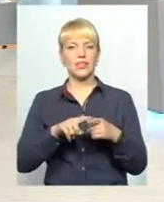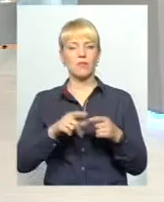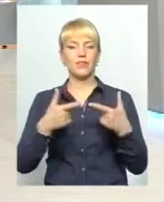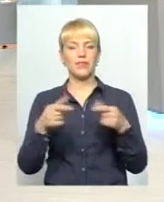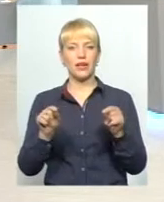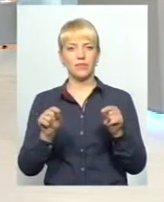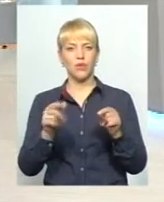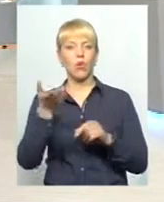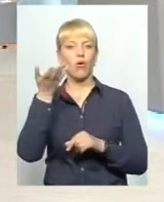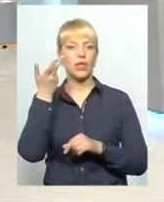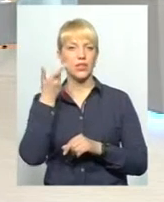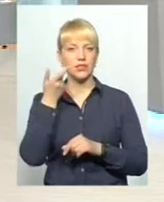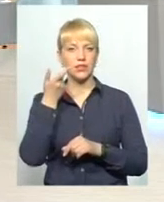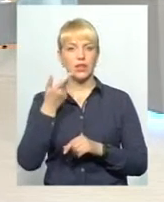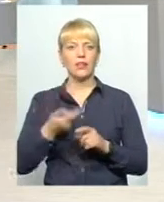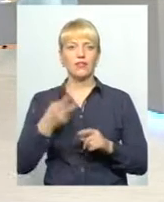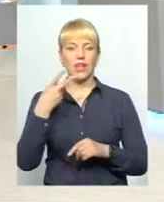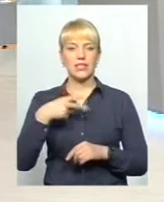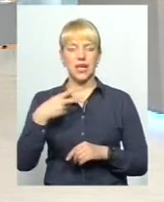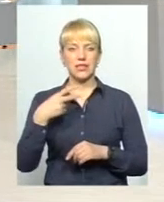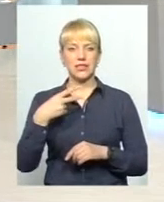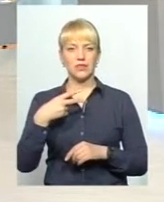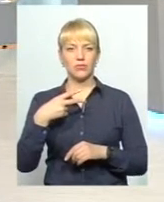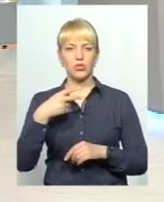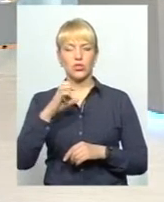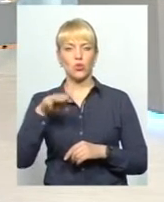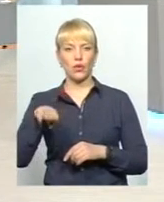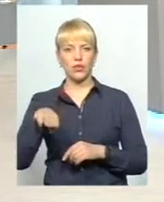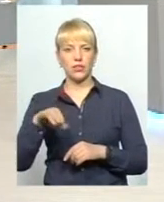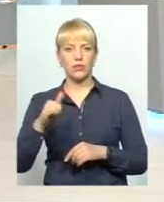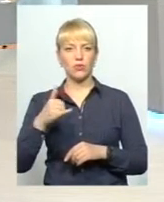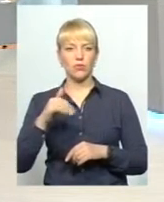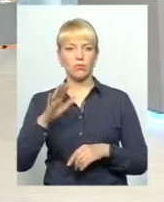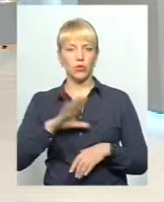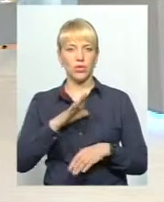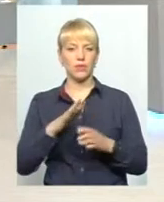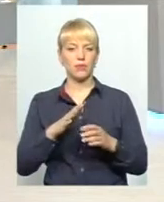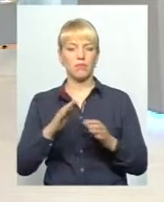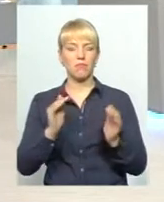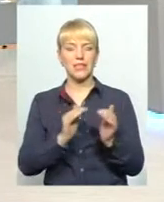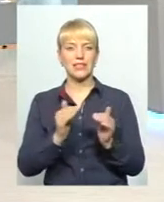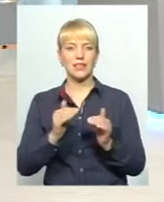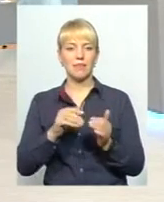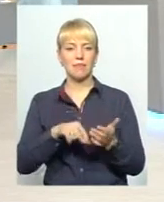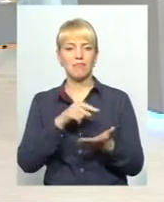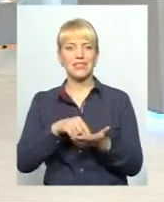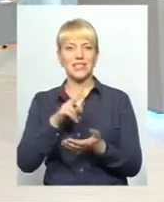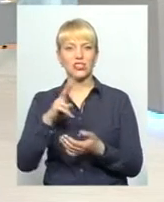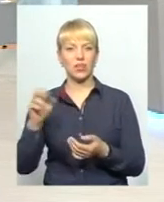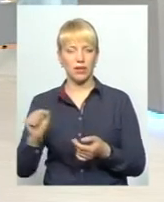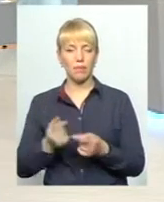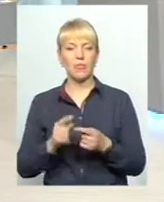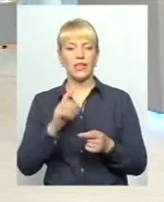колись в ХХ столітті були ті містечка. Тому що і Сатанів,